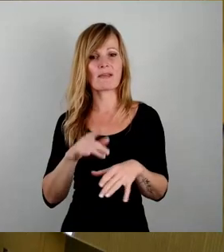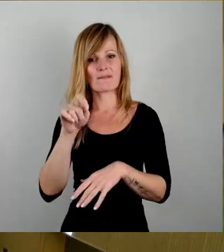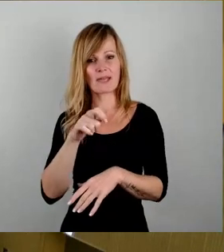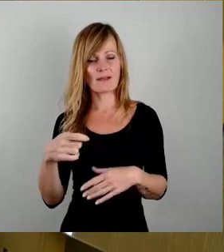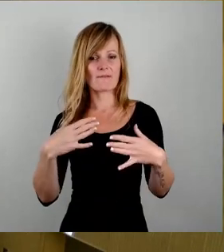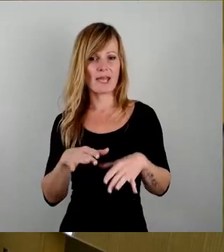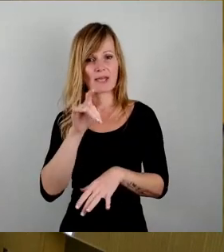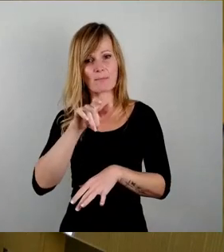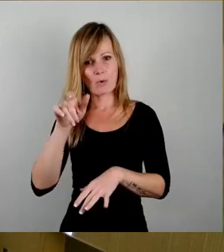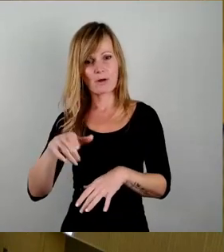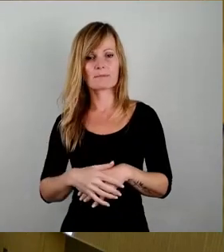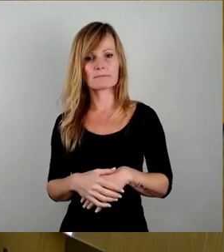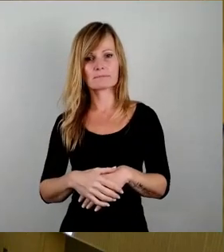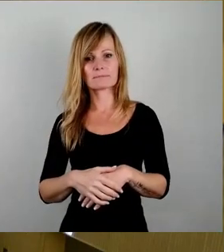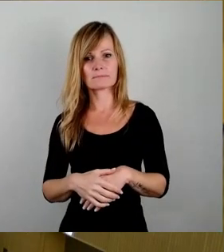Vergessen Sie das, Liebe.